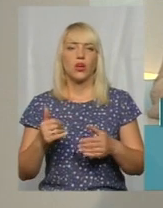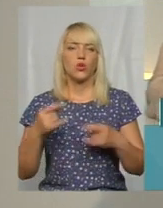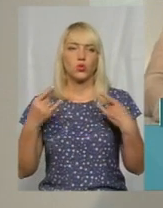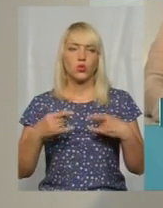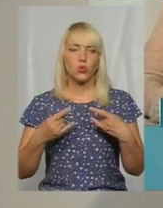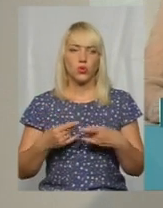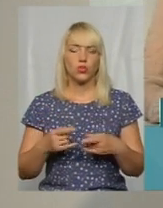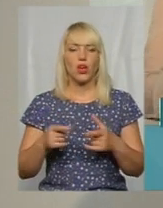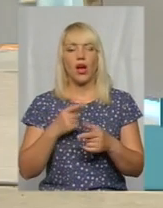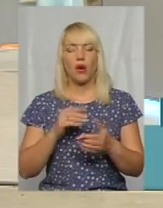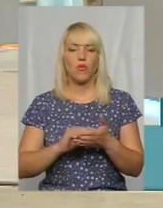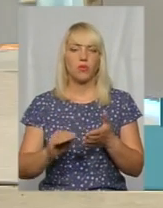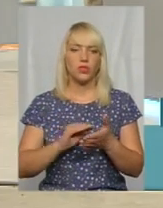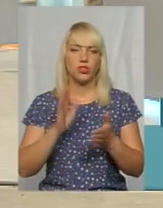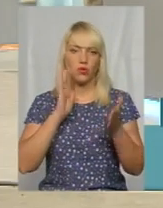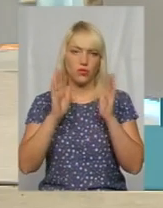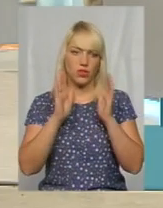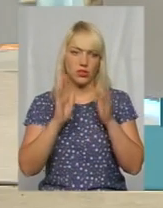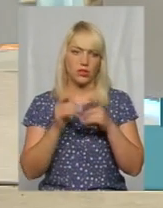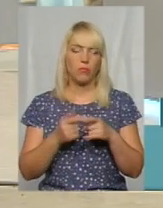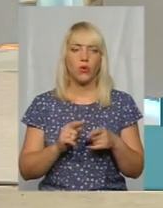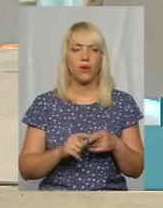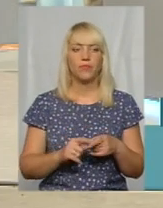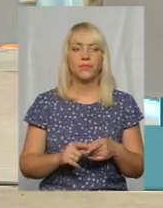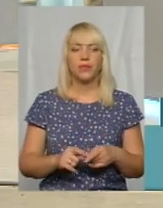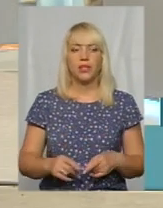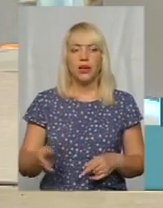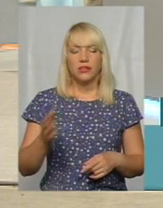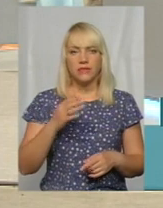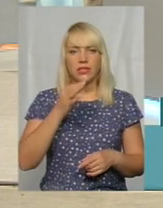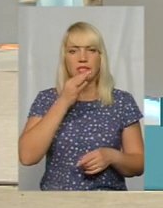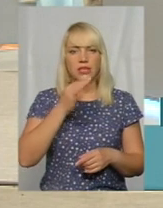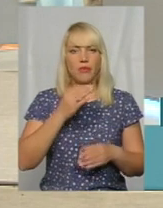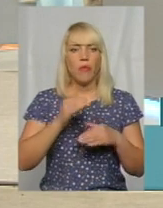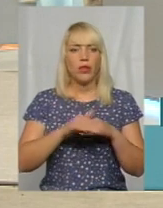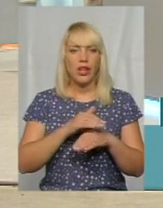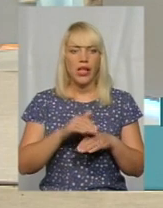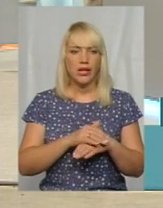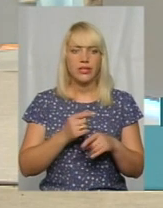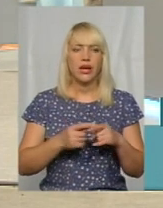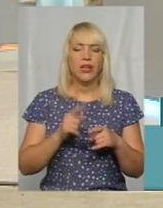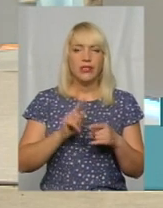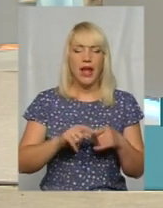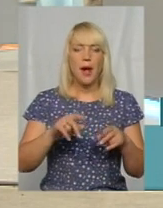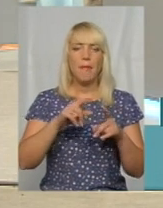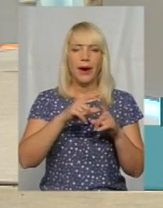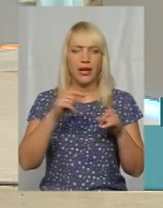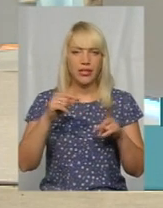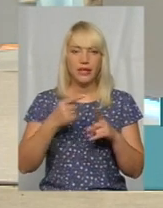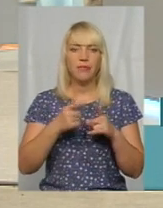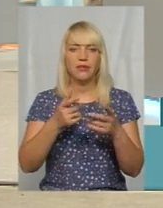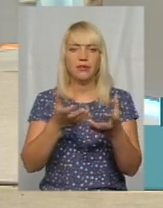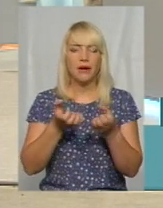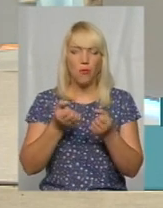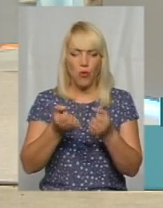трансляцією у Фейсбук. Тож, повернутися до свого питання. Скажіть, будь ласка, пані Лесю, чи оцей принцип забору крові у